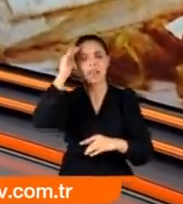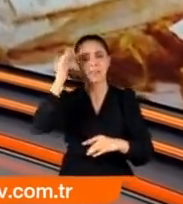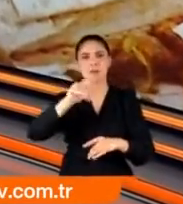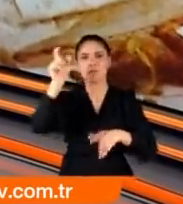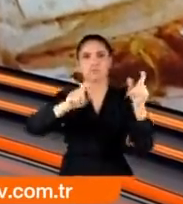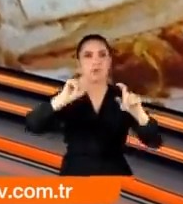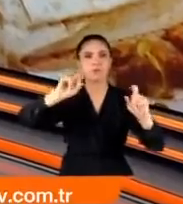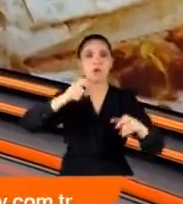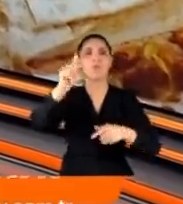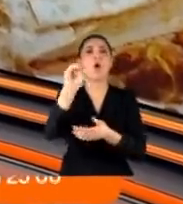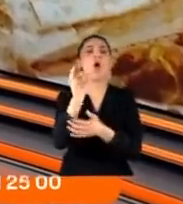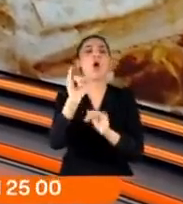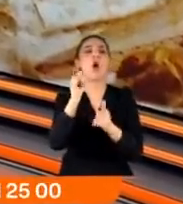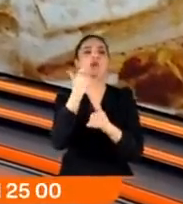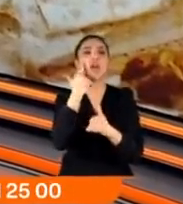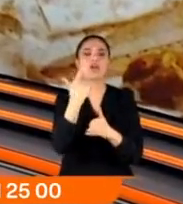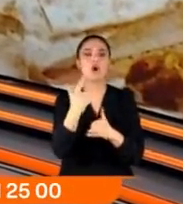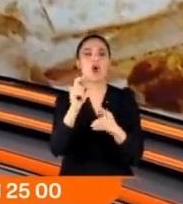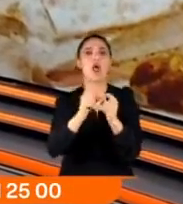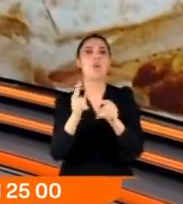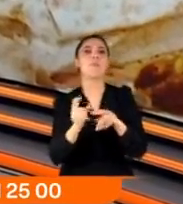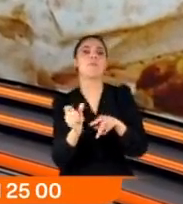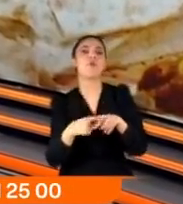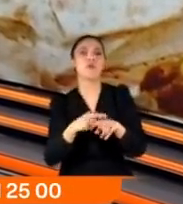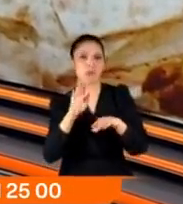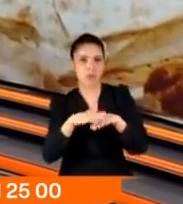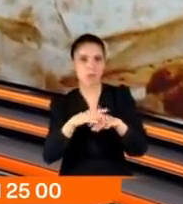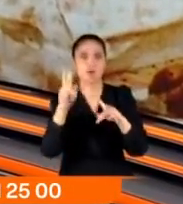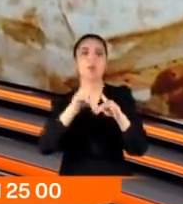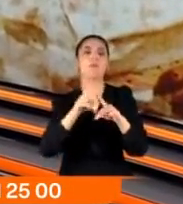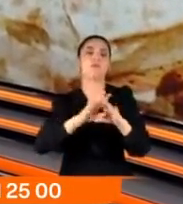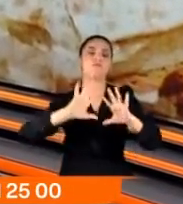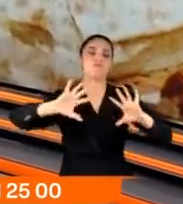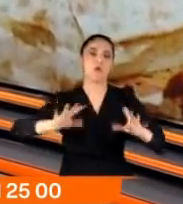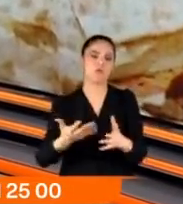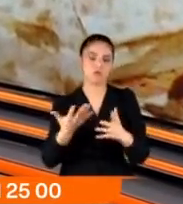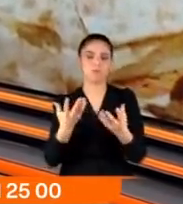bu oyuncakları kullanarak sözde büyü yapıyorlardı. Büyüyü polis bozdu.